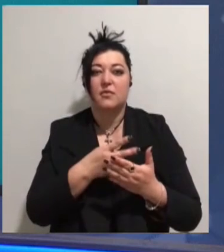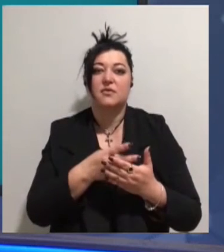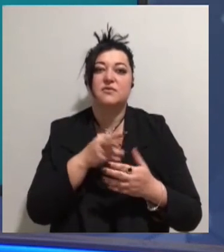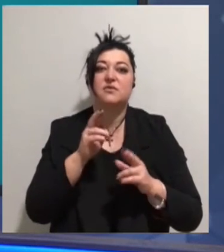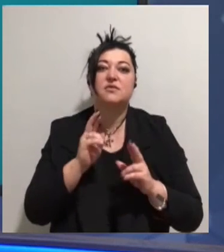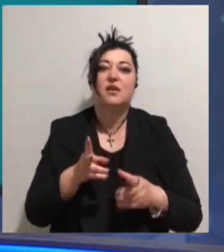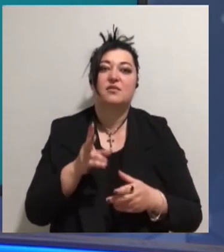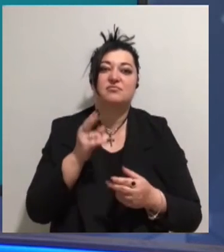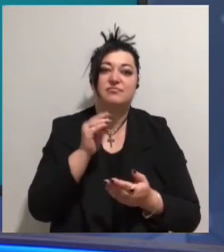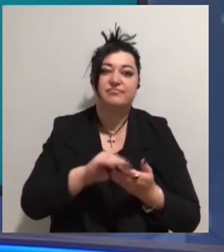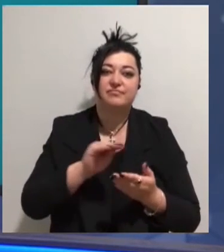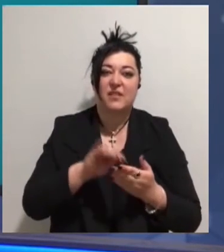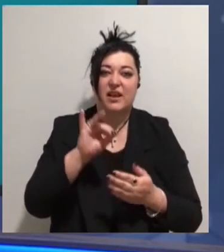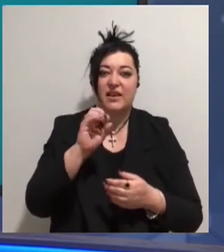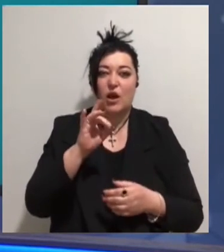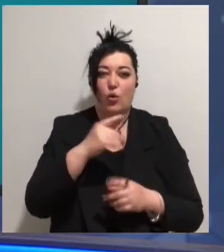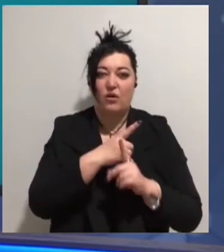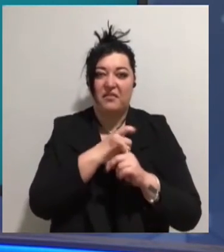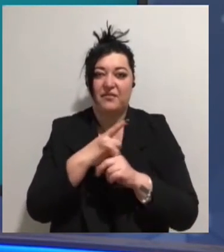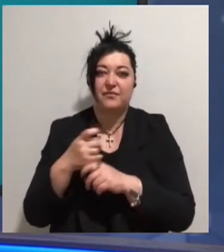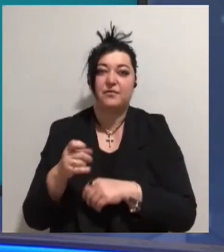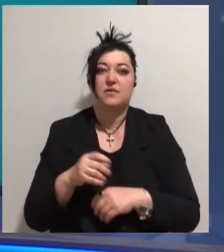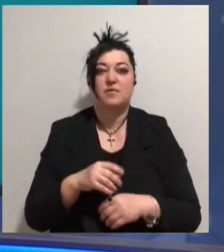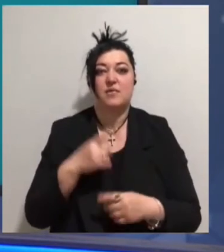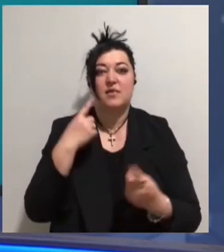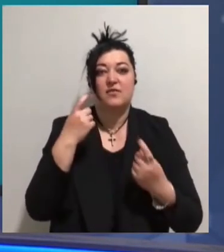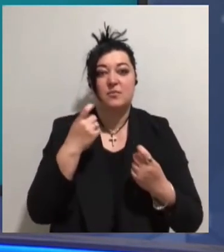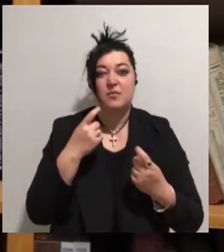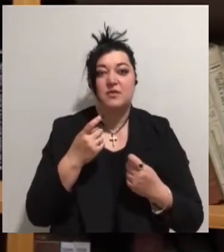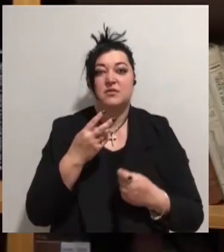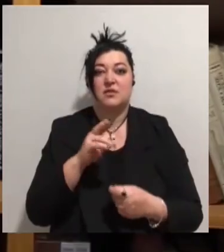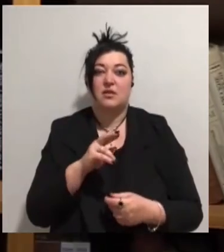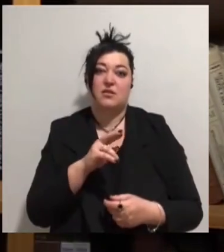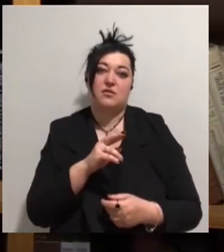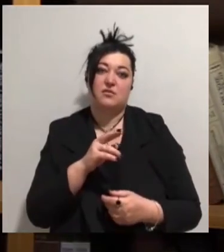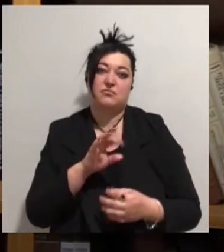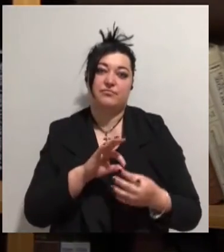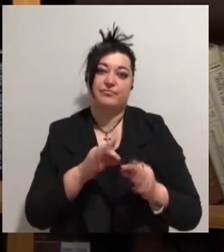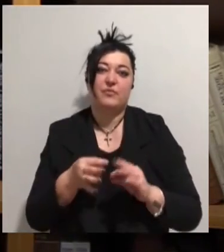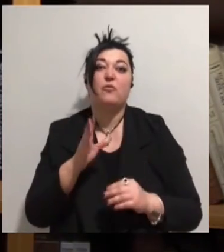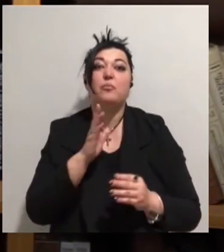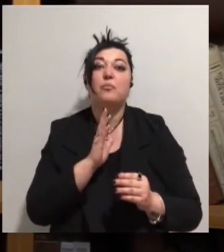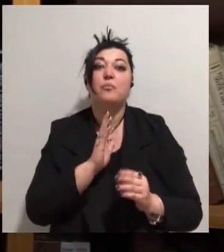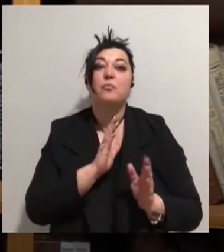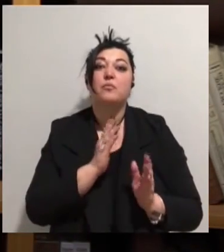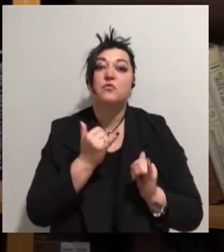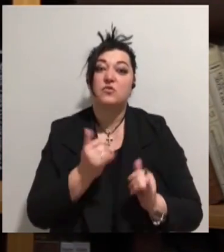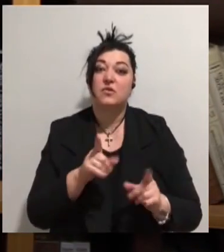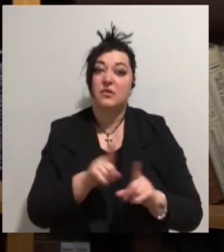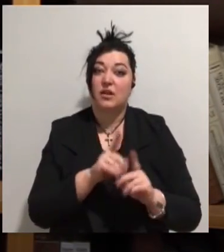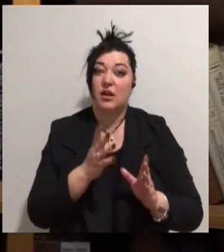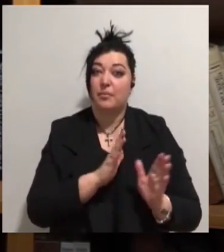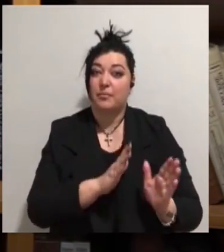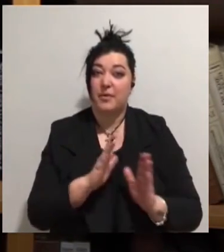іерогліфи. Захід пройшов у форматі бібліосутінок. Бібліосутінки, які сьогодні проходили у нас,